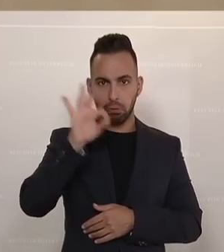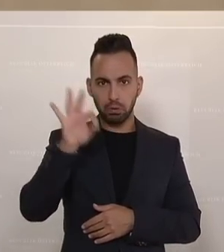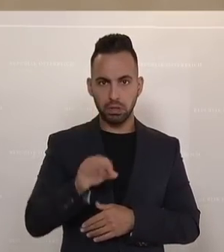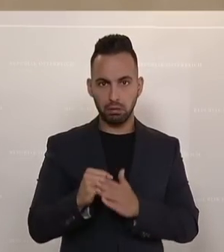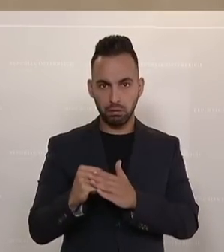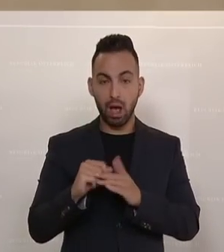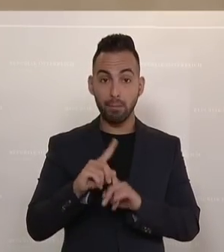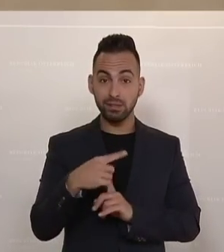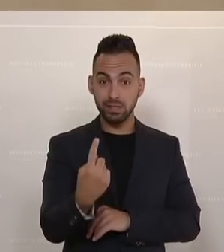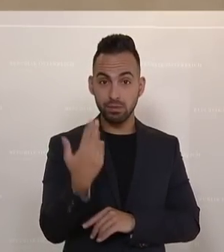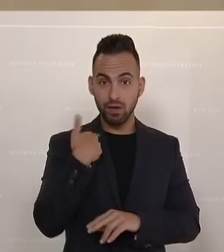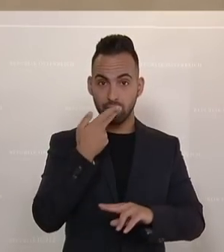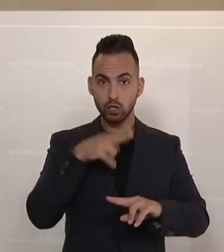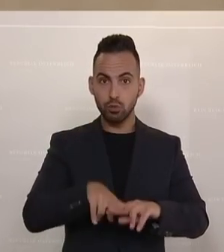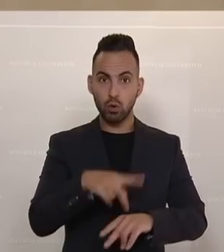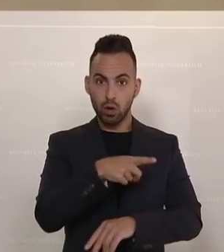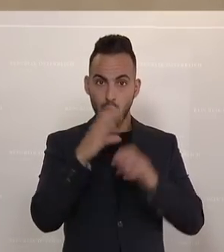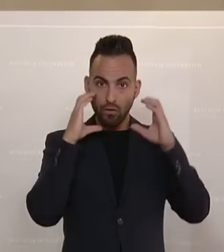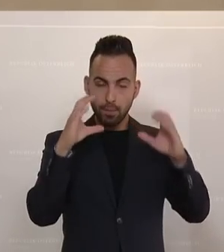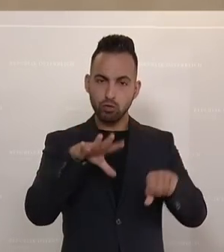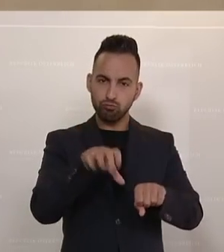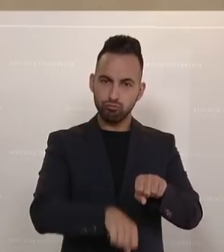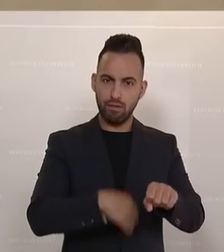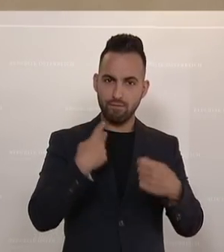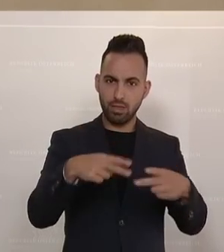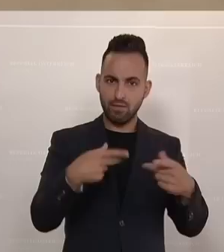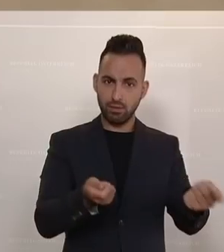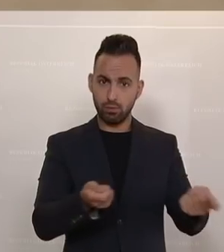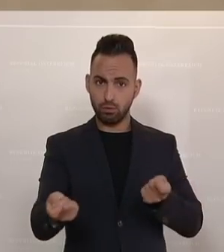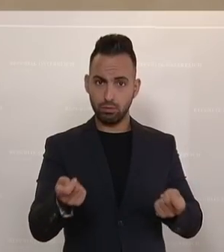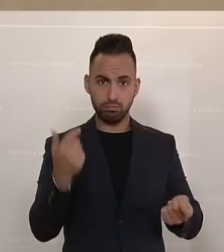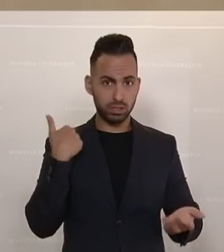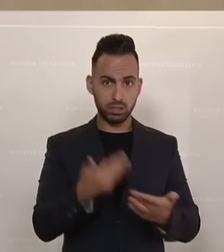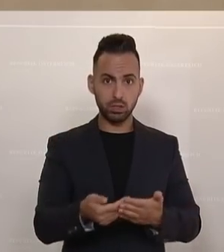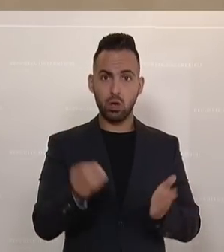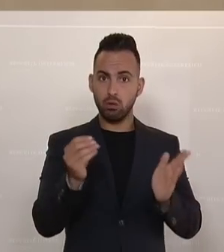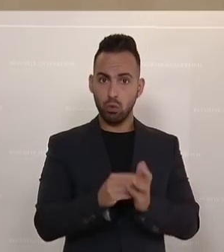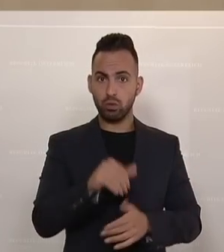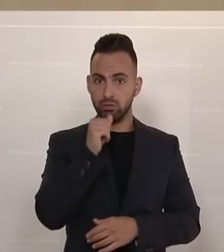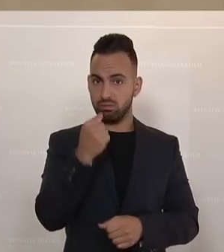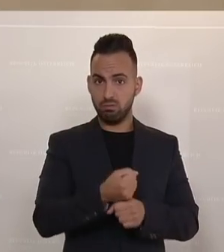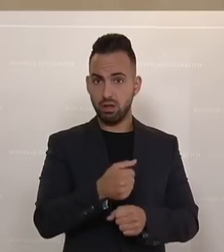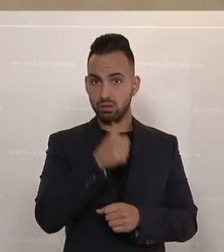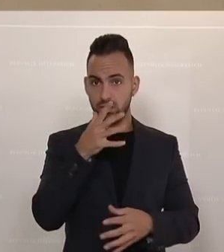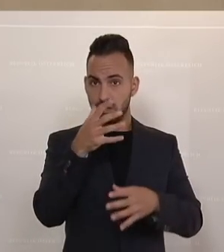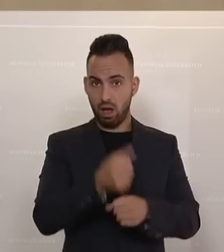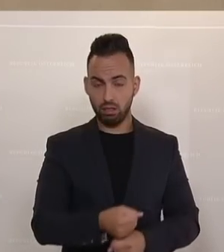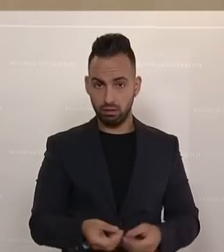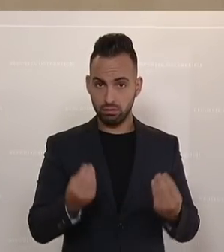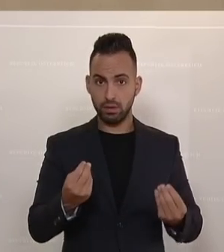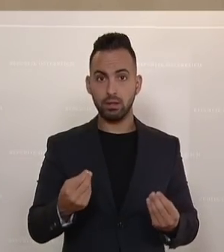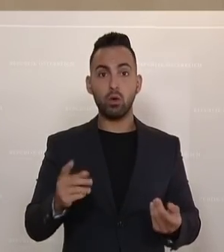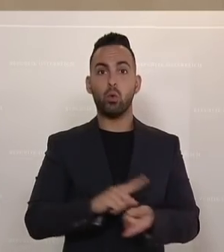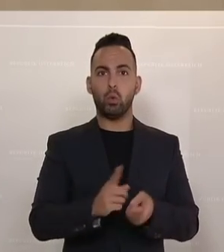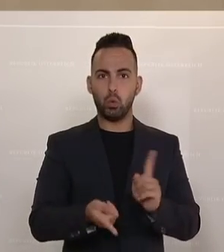ja das Versprechen abgegeben, den restriktiven Kurs fortzusetzen. Und das haben Sie bisher nicht gehalten. Ganz